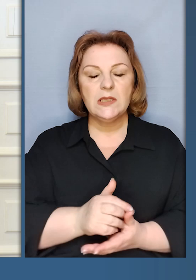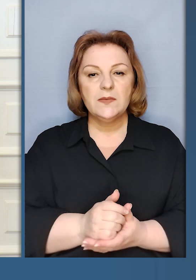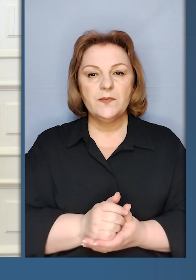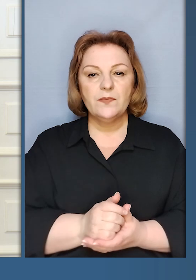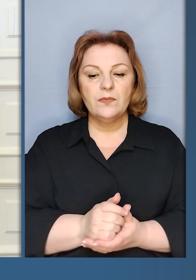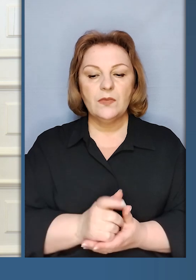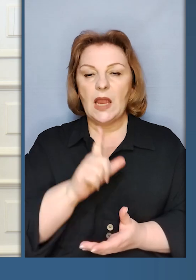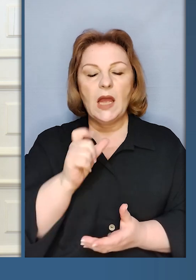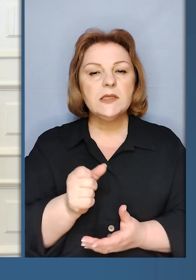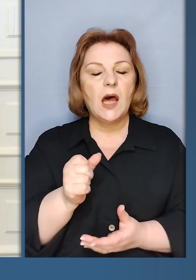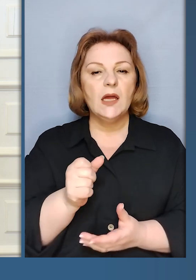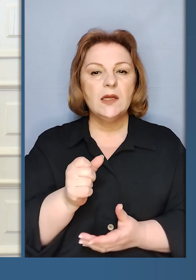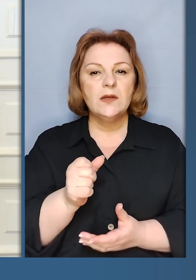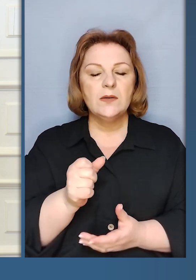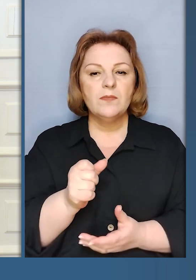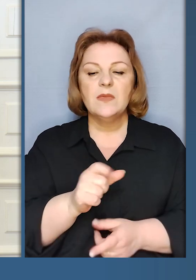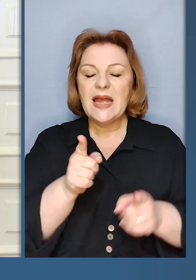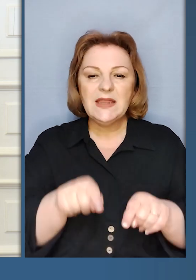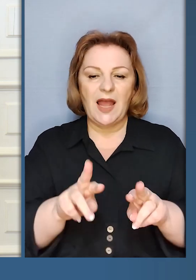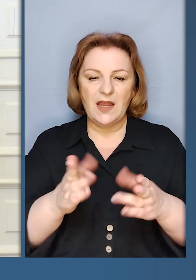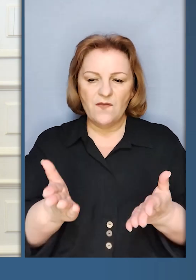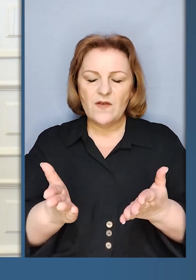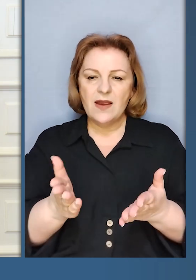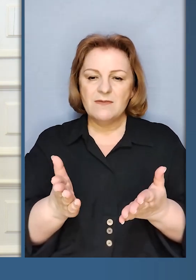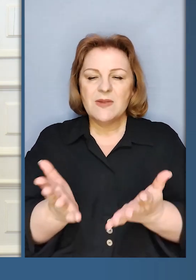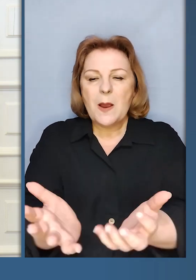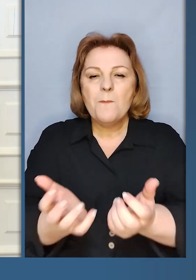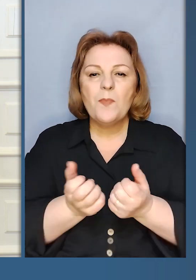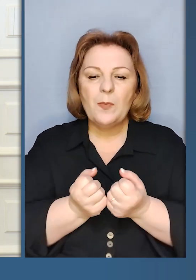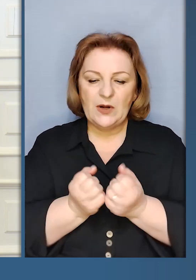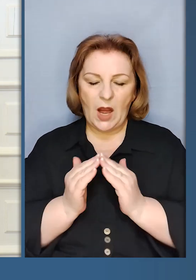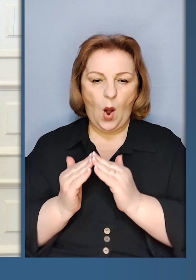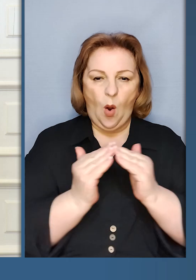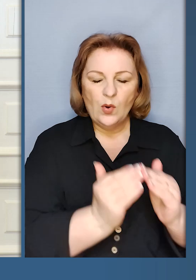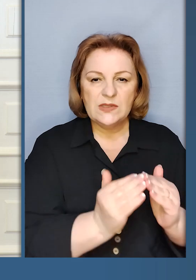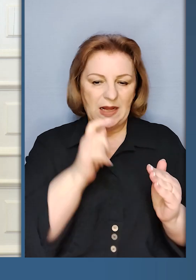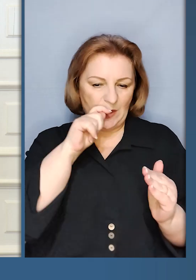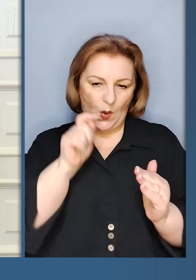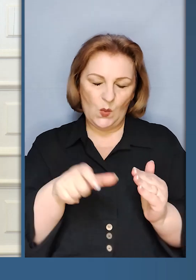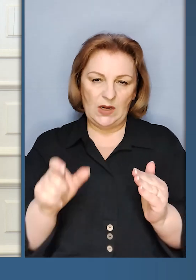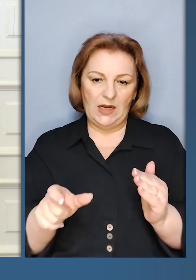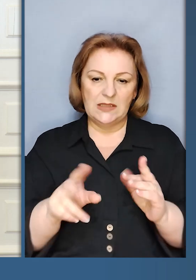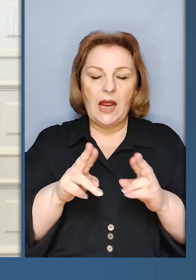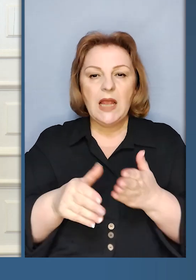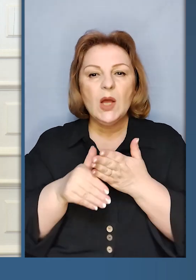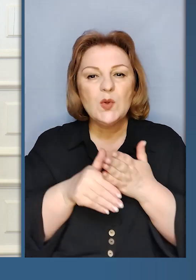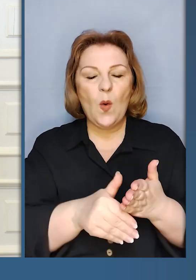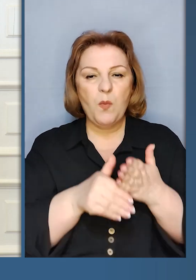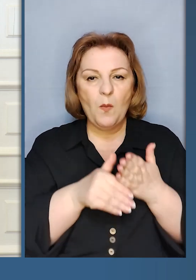Росії, за те, як ви пригостили українців, як ви